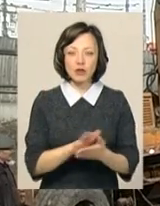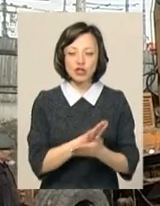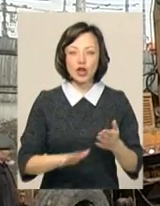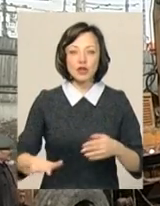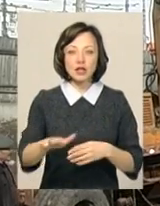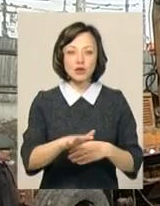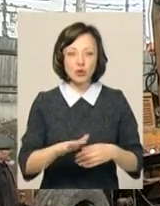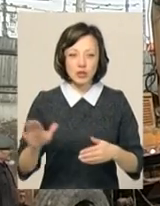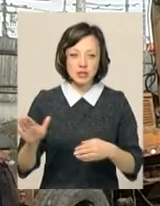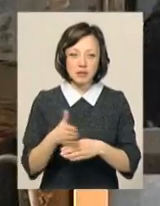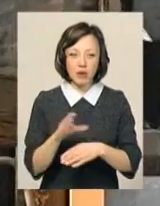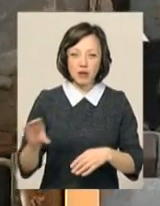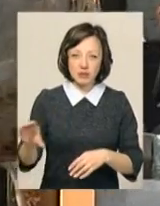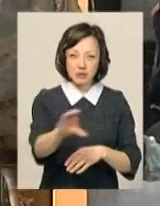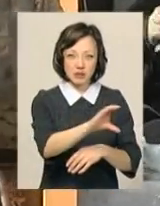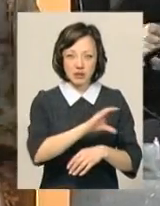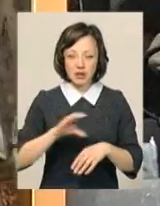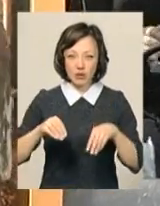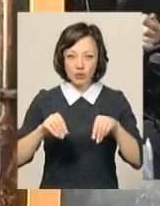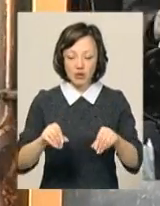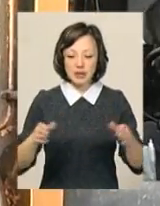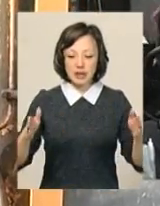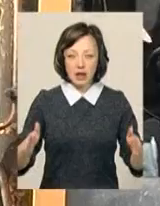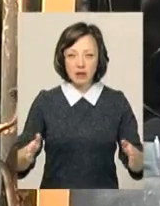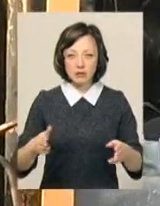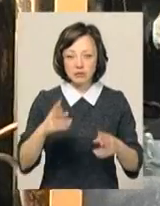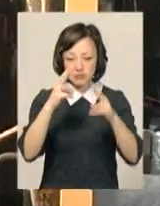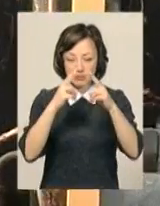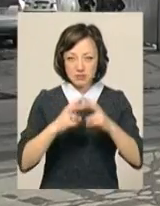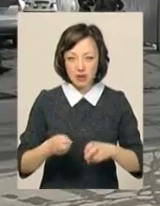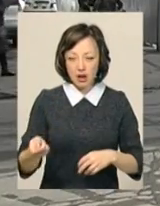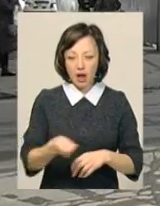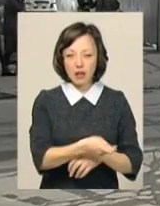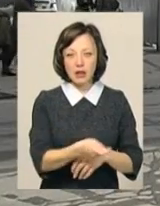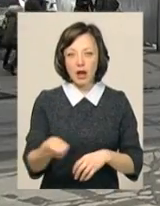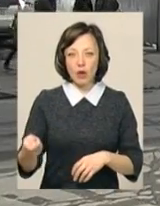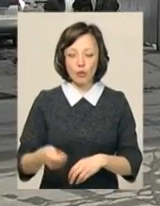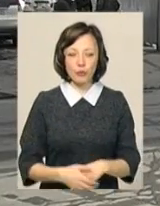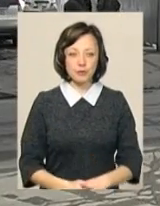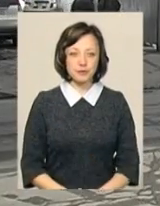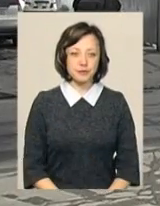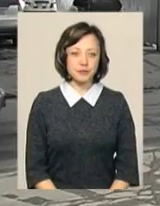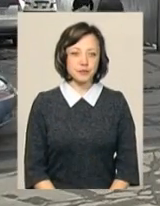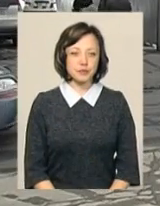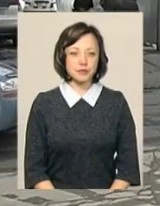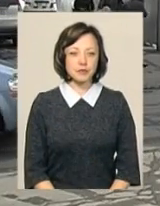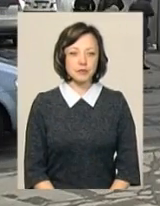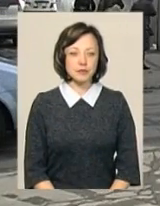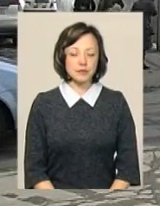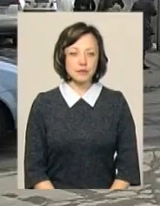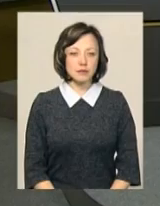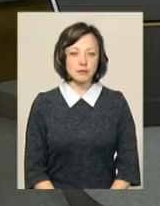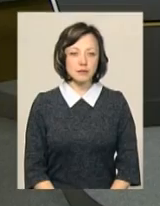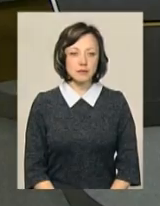територію та знімають верхній шар грунту. Після чого ділянку просканують георадаром. Надія Драганчук, Юрій Чорний, Новини, Поділяцентр.